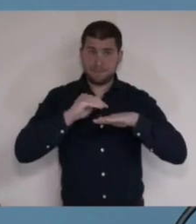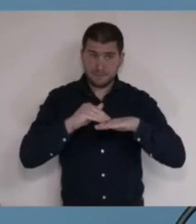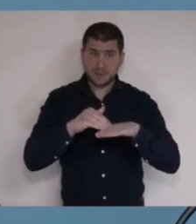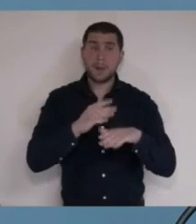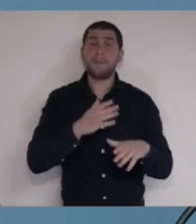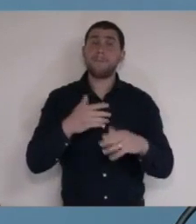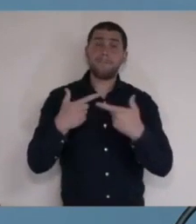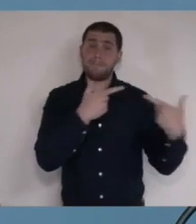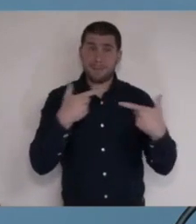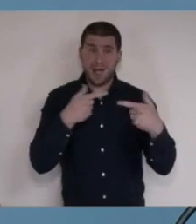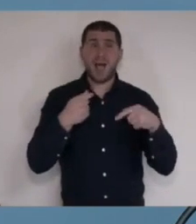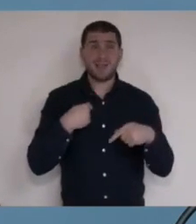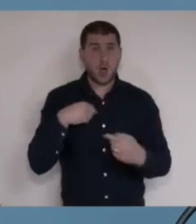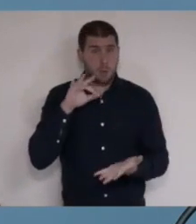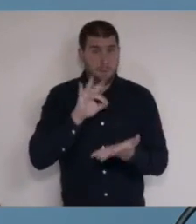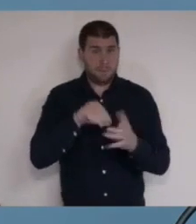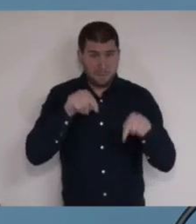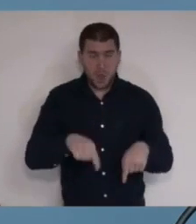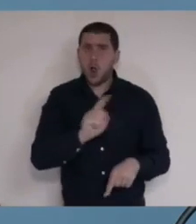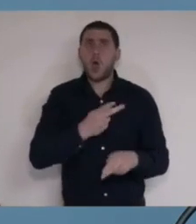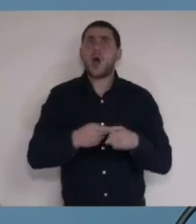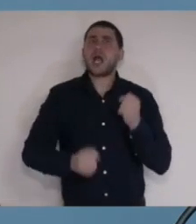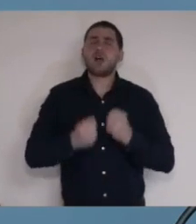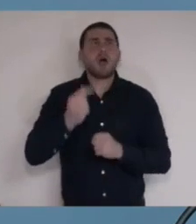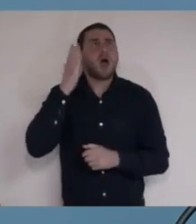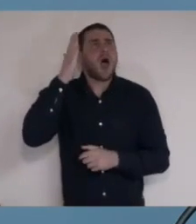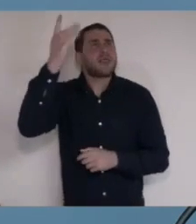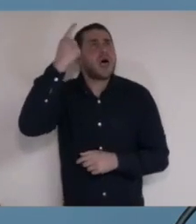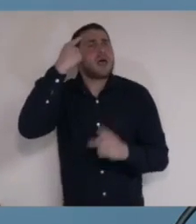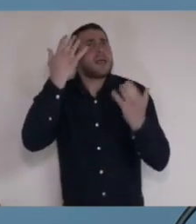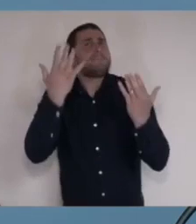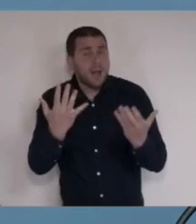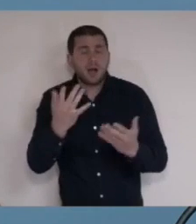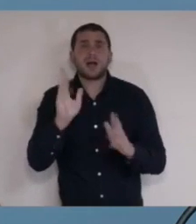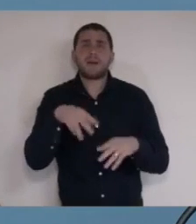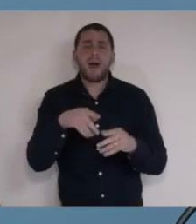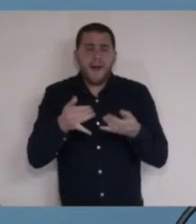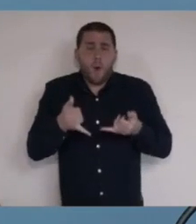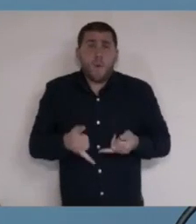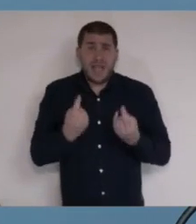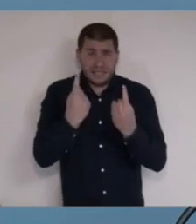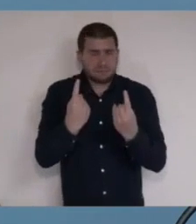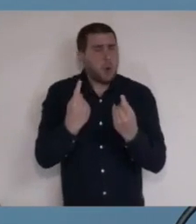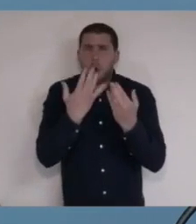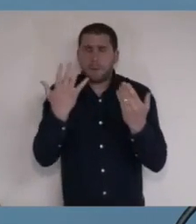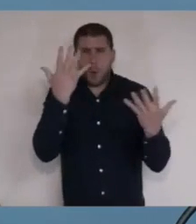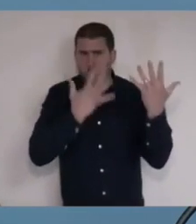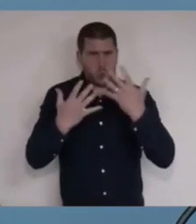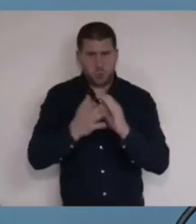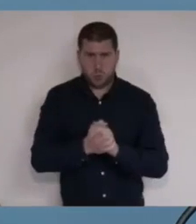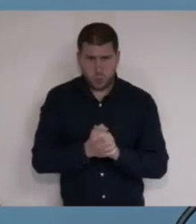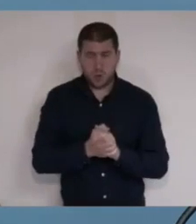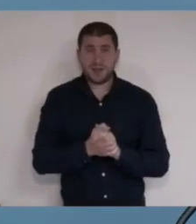במערכה הזו שאנו בעיצומה, לא רק שקשה לחזות את העתיד, תמונת ההווה אינה ידועה.